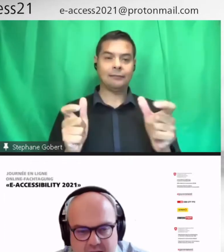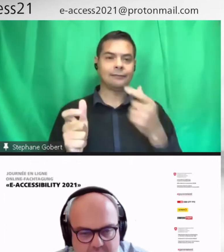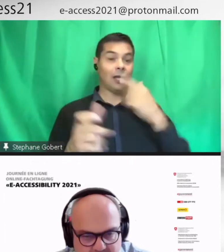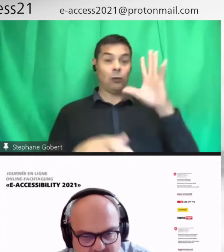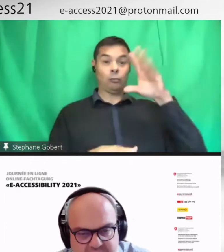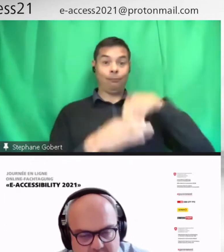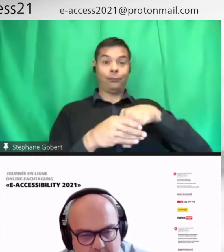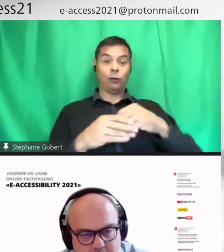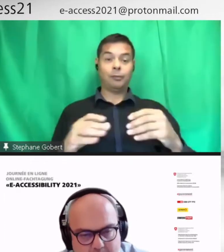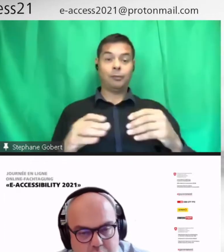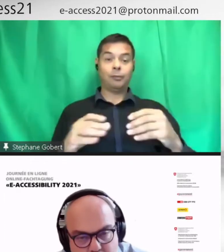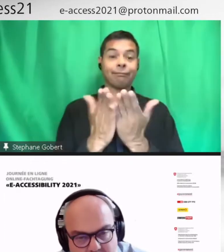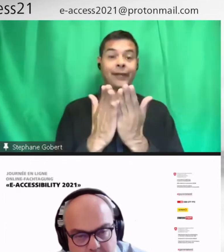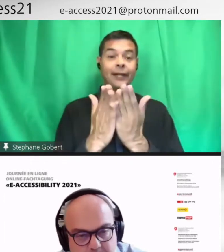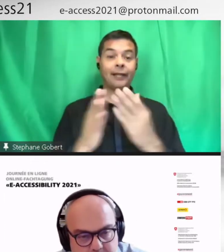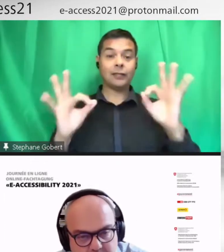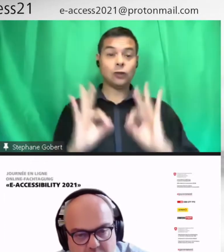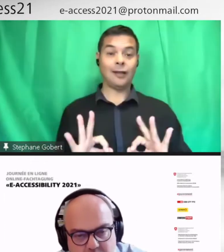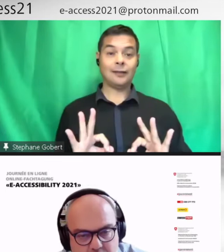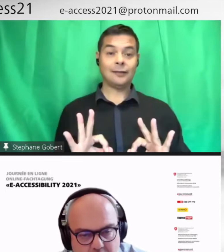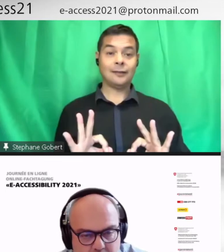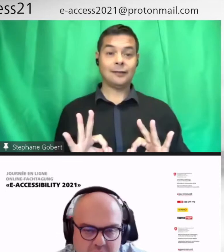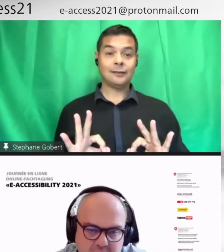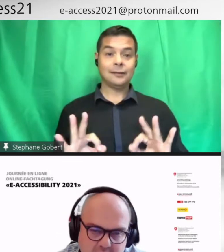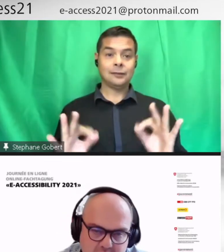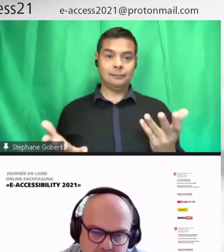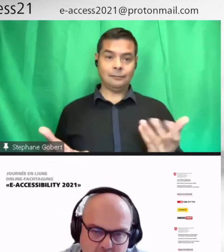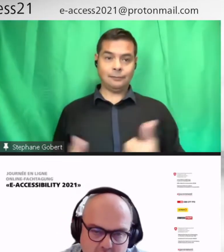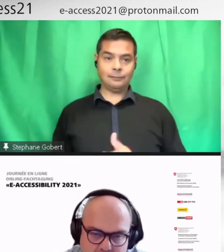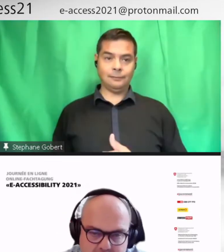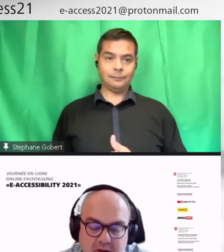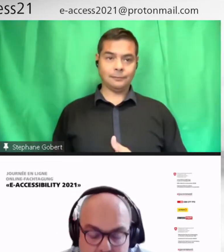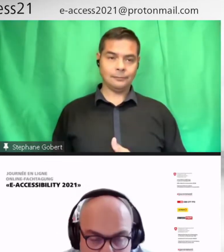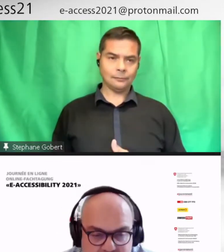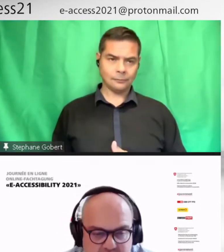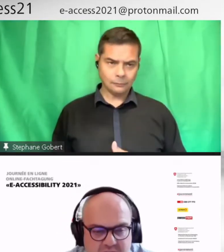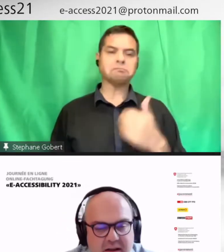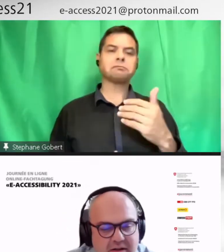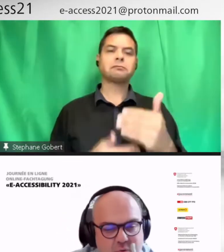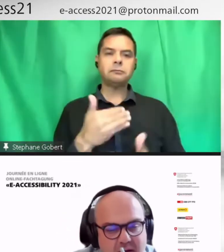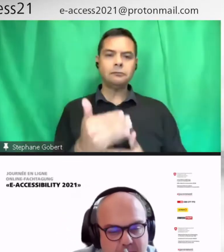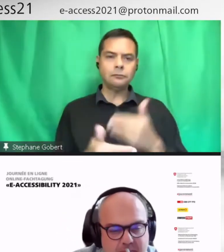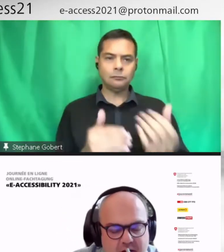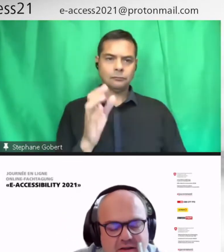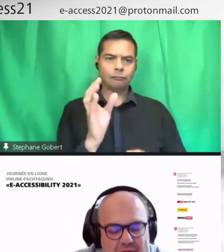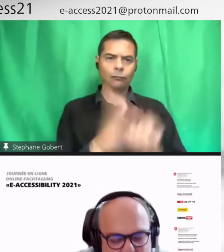Ensuite, c d'aller un pas plus loin. Dans la nouvelle loi sur les droits